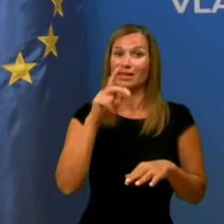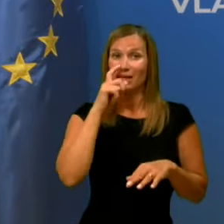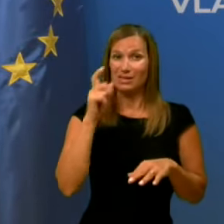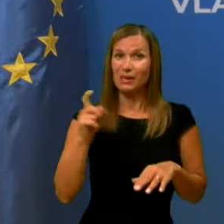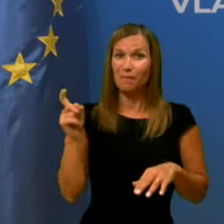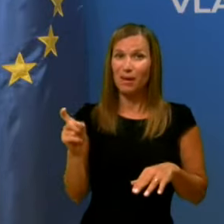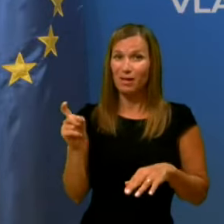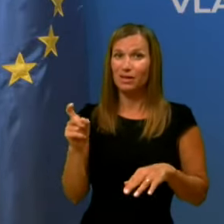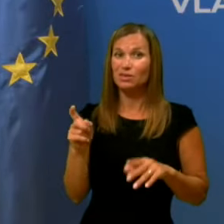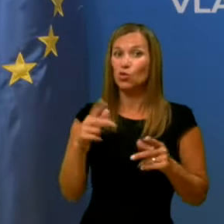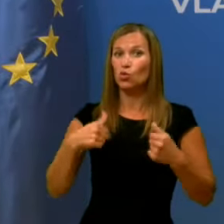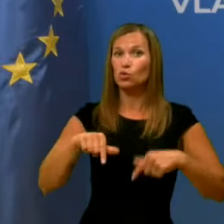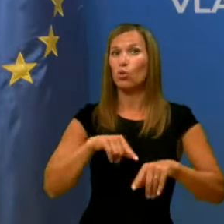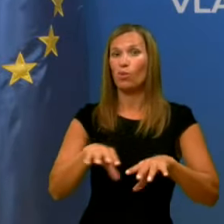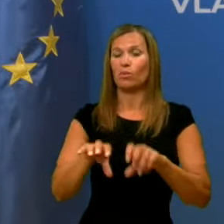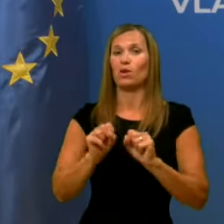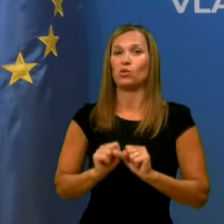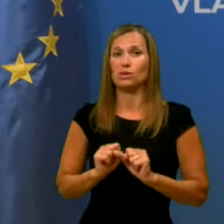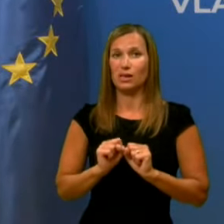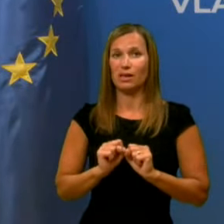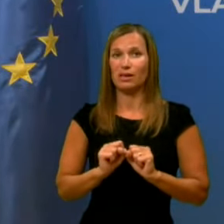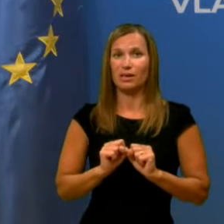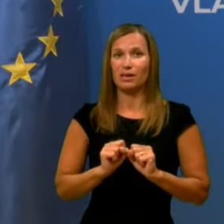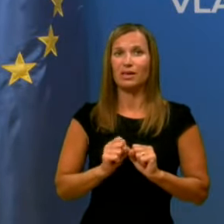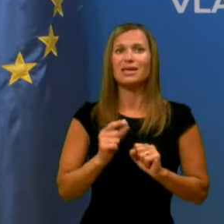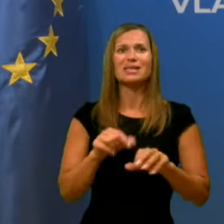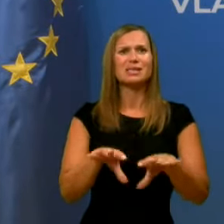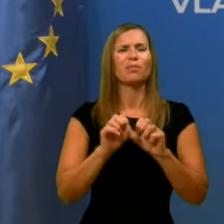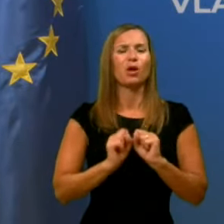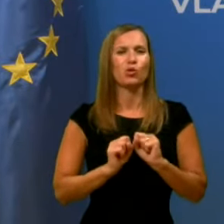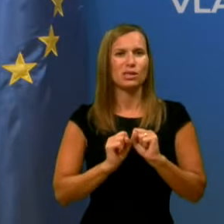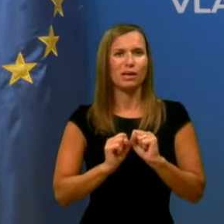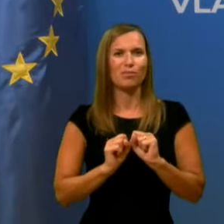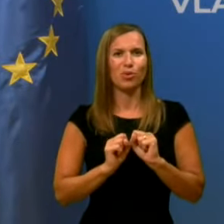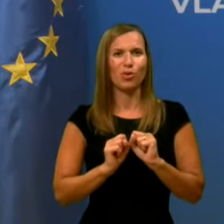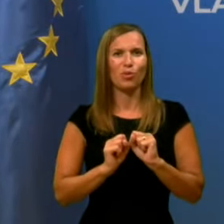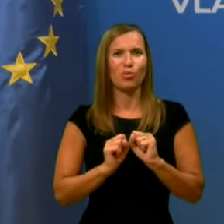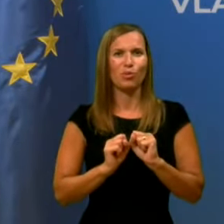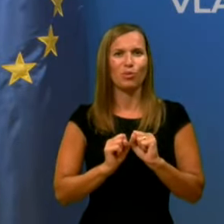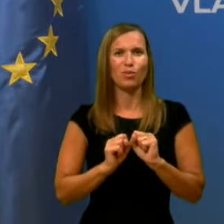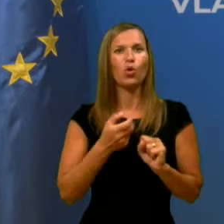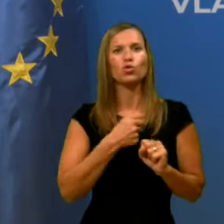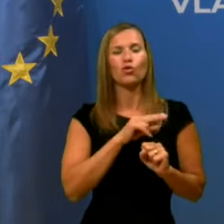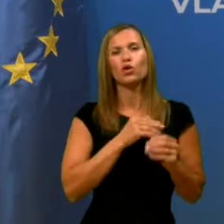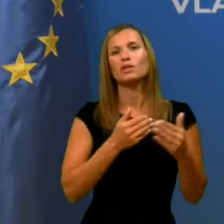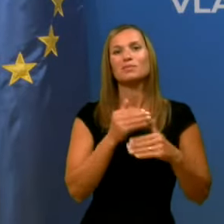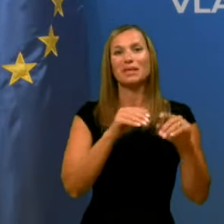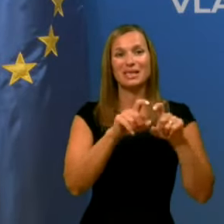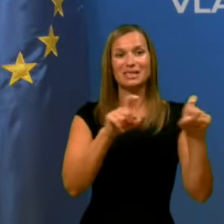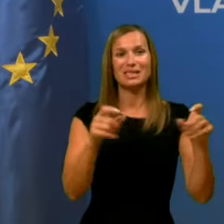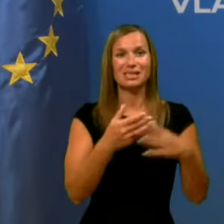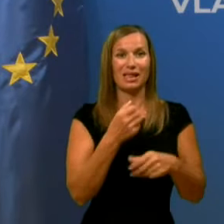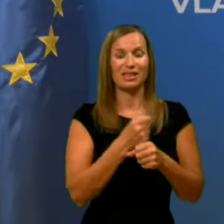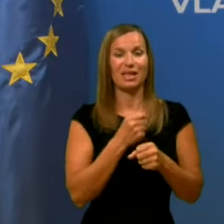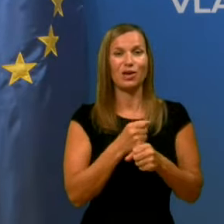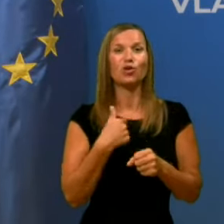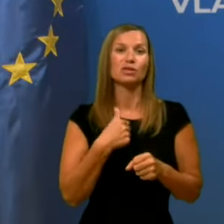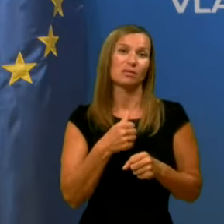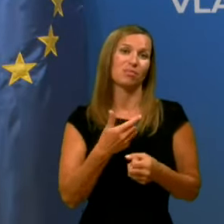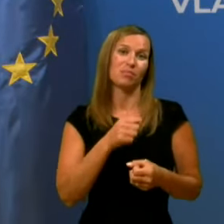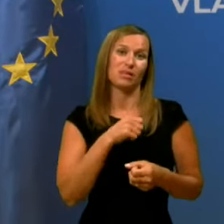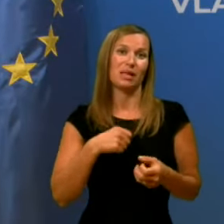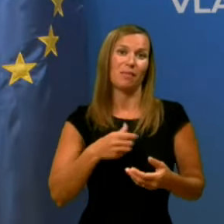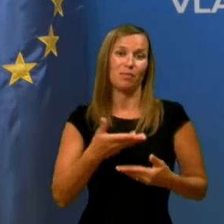ko smo prevzeli, z prevzemom odgovornosti za ministrstvo za delo, sem dobil tudi slabih 300 milijonov